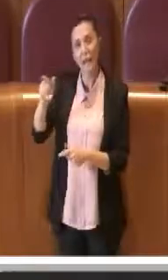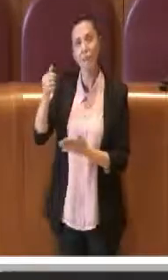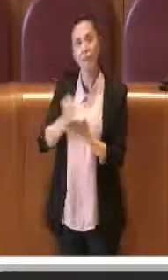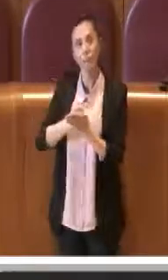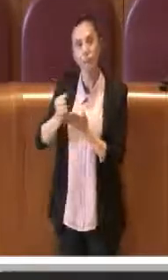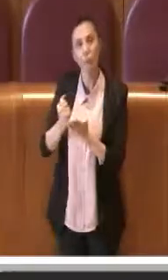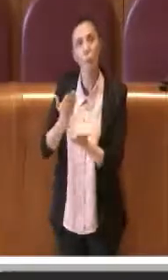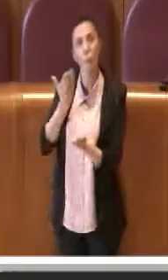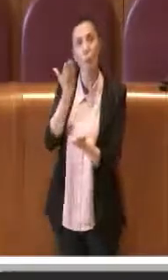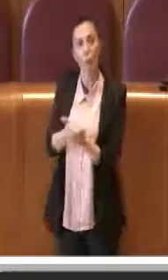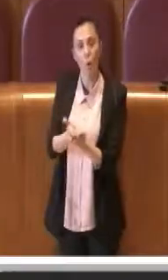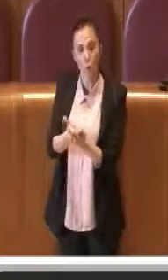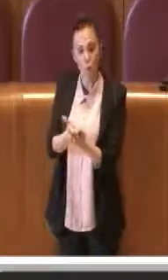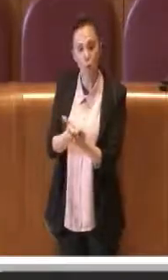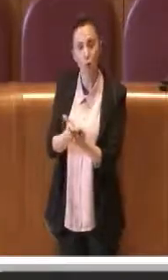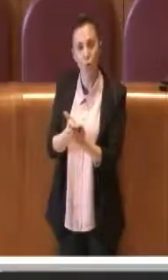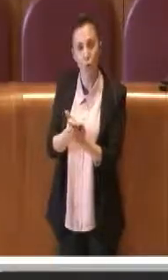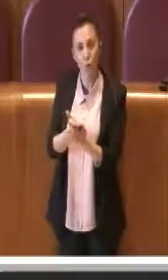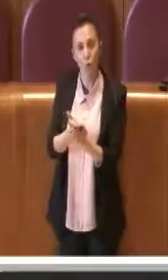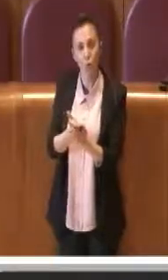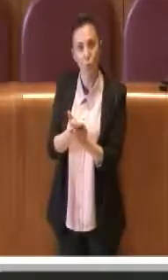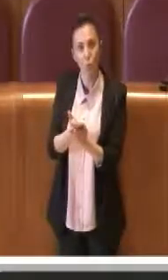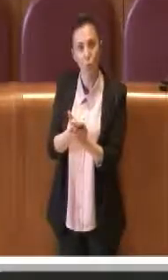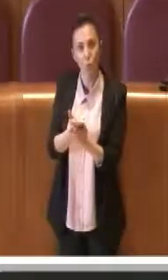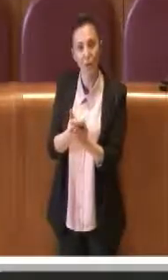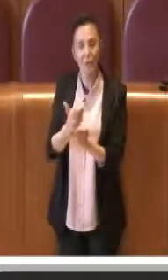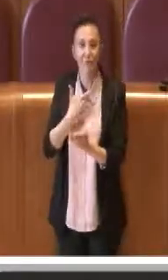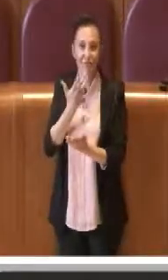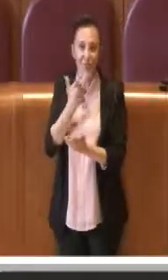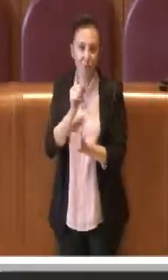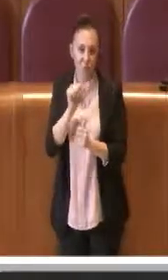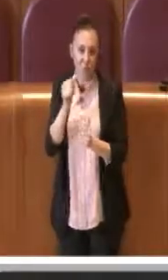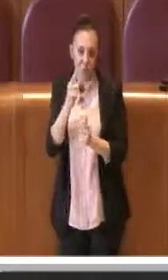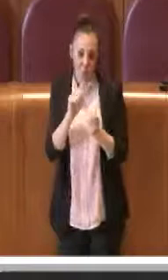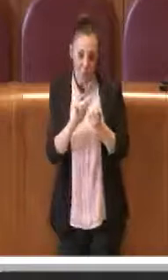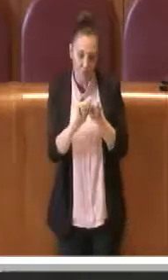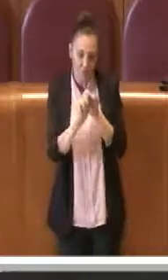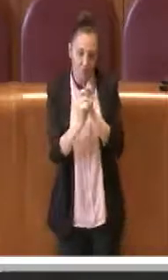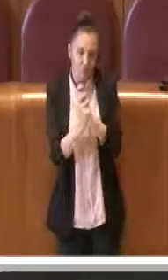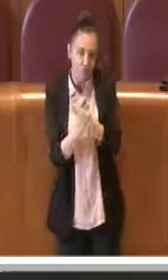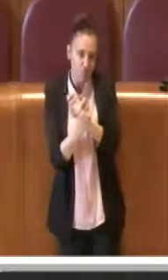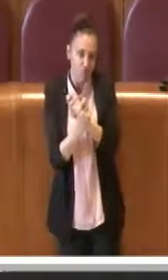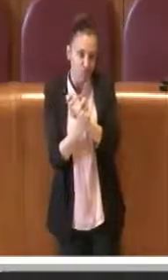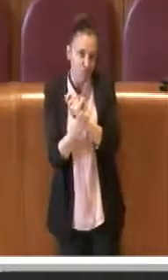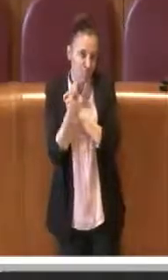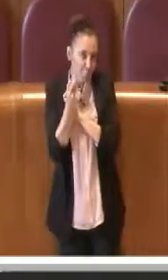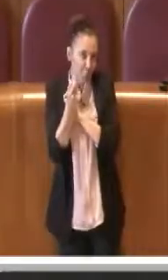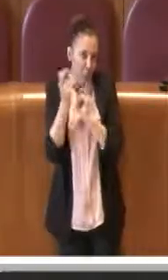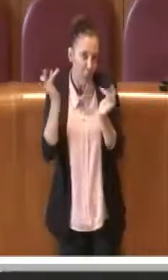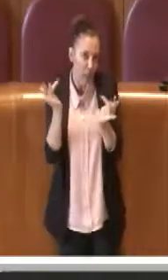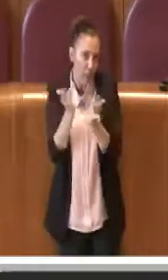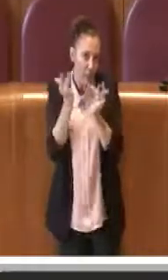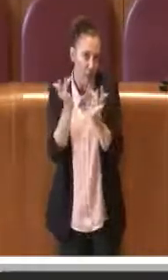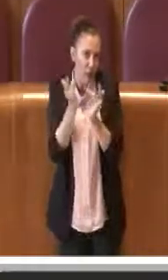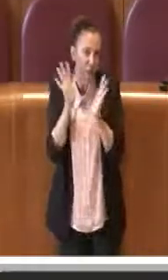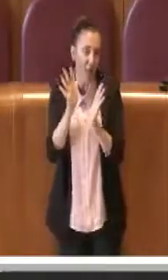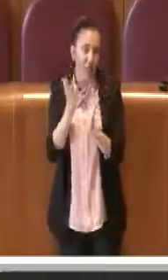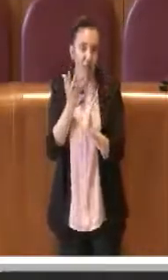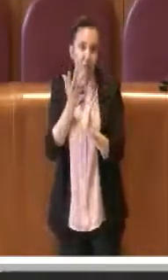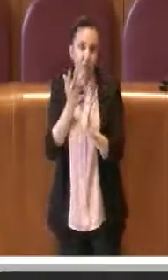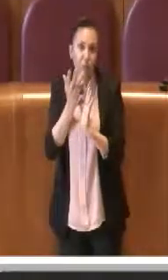solo appunto una una una rettifica che non è meramente formale ma che vuole